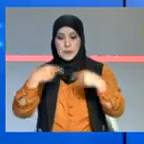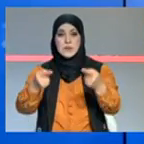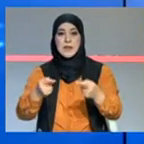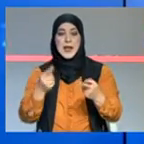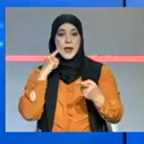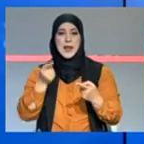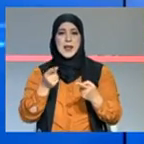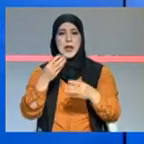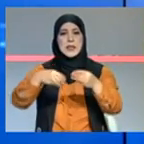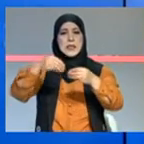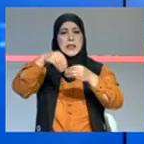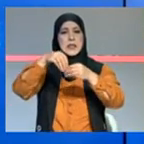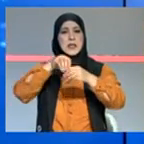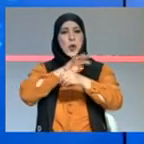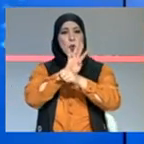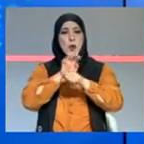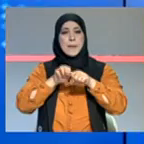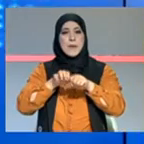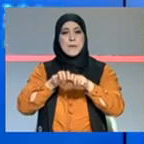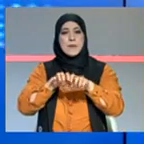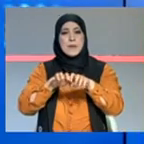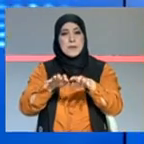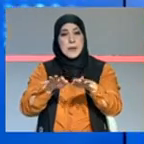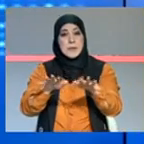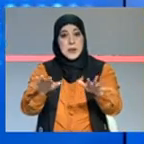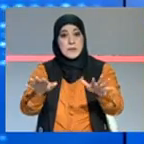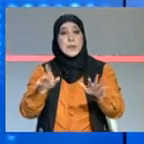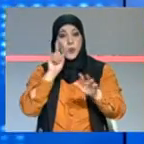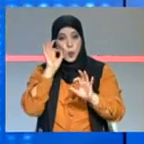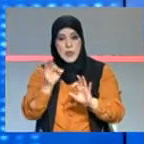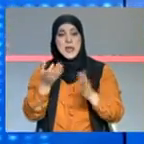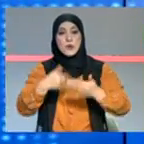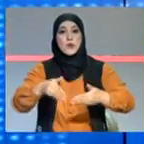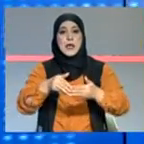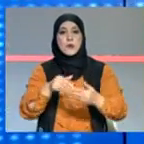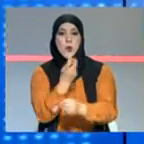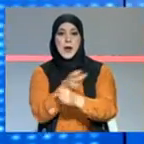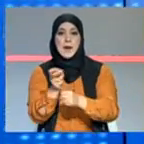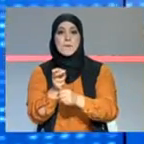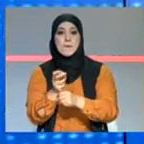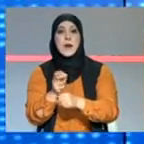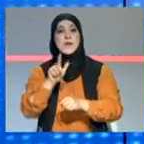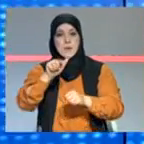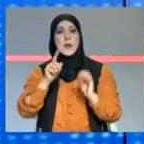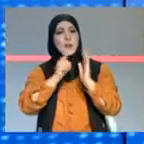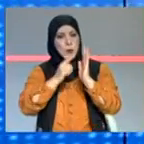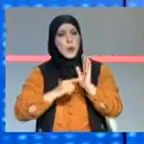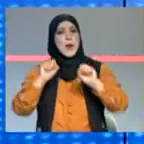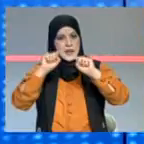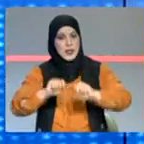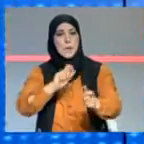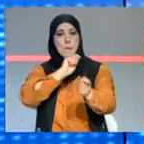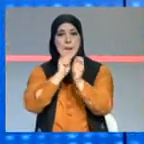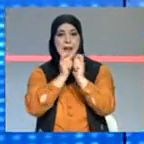ارتفاع شوية نوعا ما لذلك الوضعية مازالت حارجة مازالت حاجات تبدلها ترجع